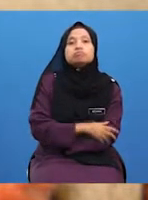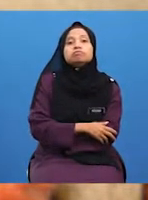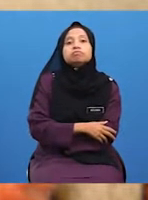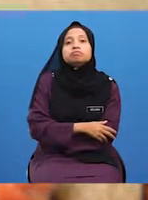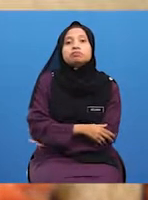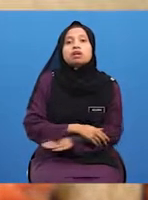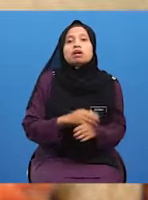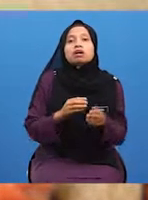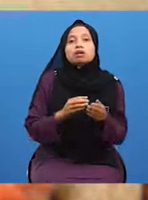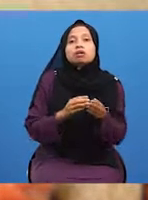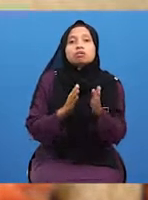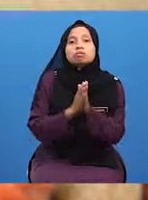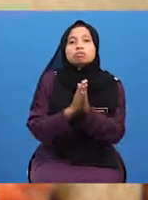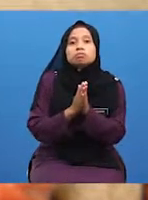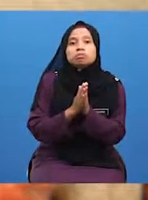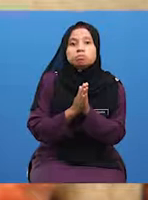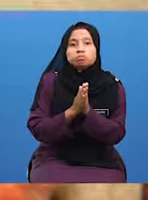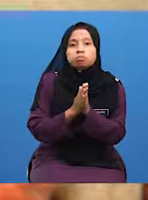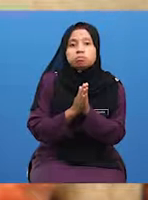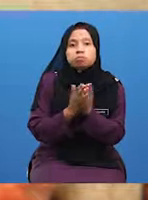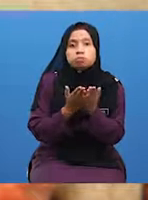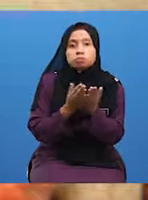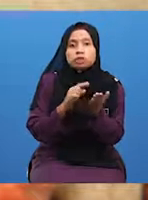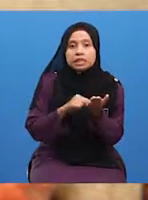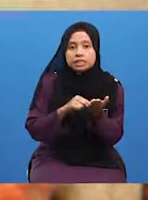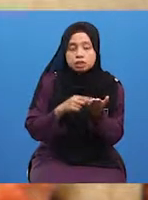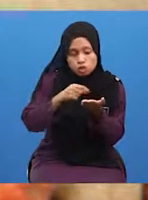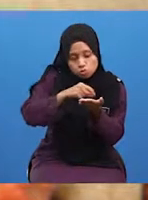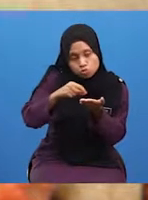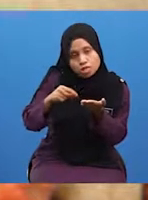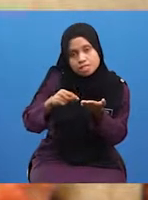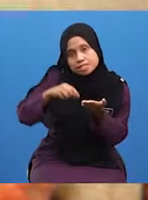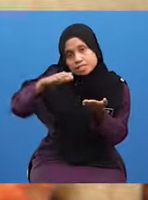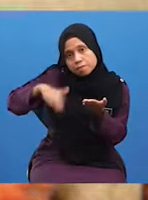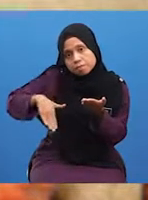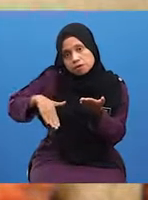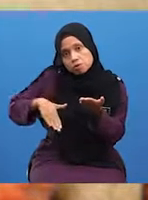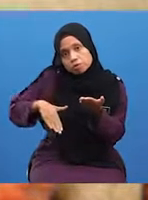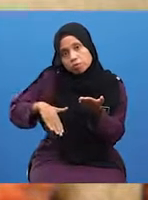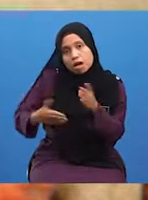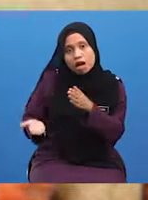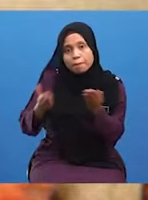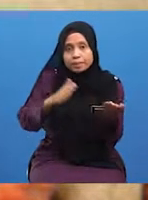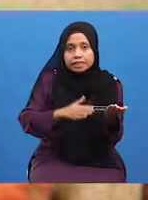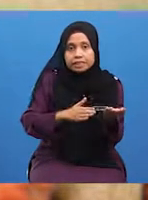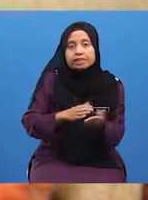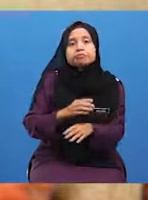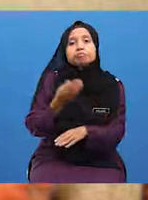Book of the Middle. Buku ini ditulis sebelum kematian beliau.